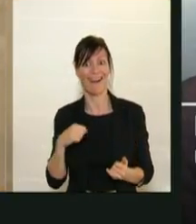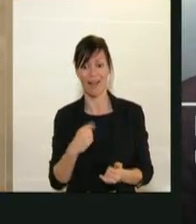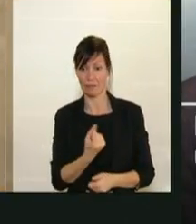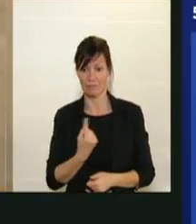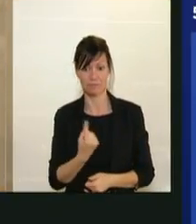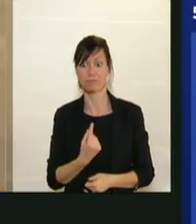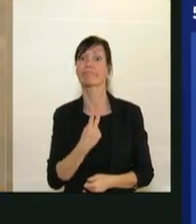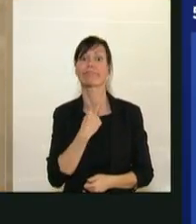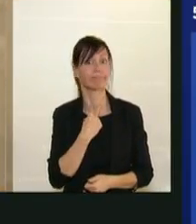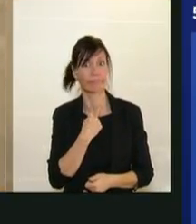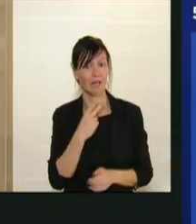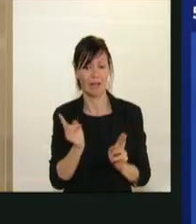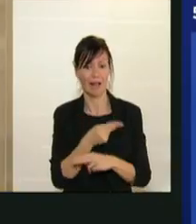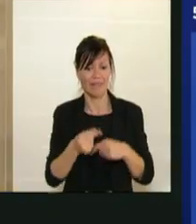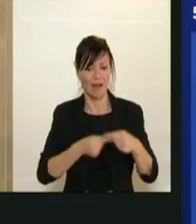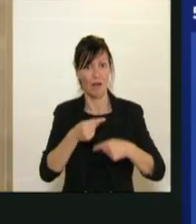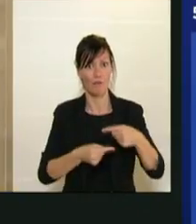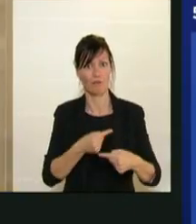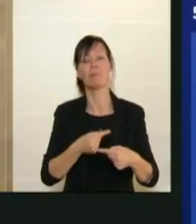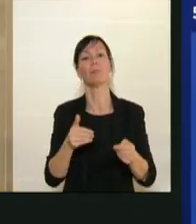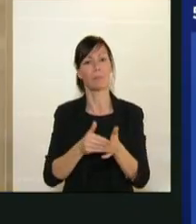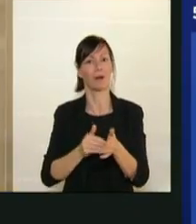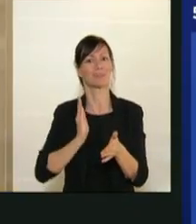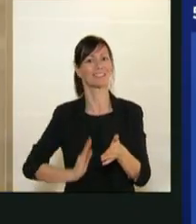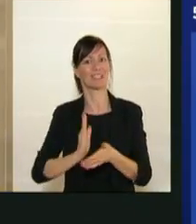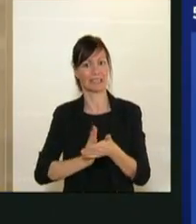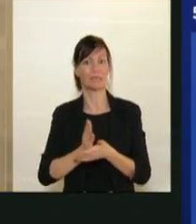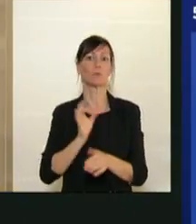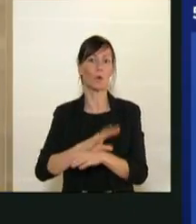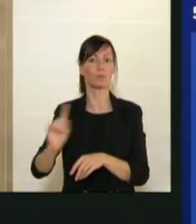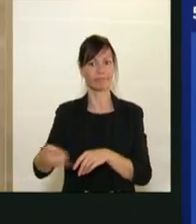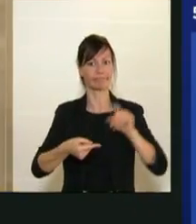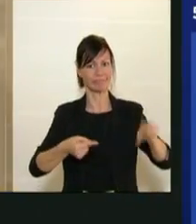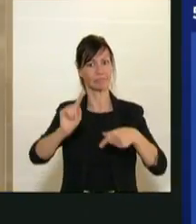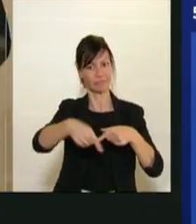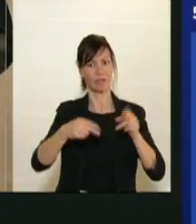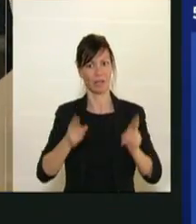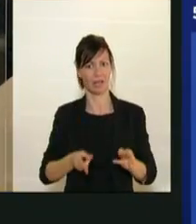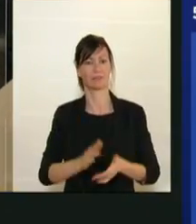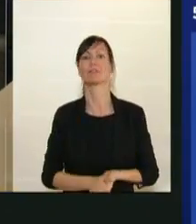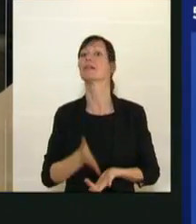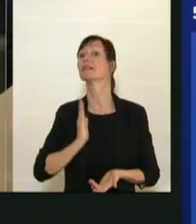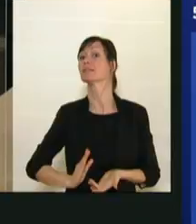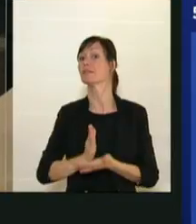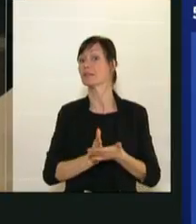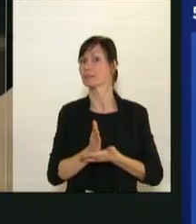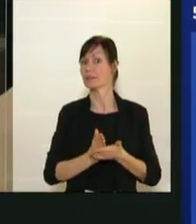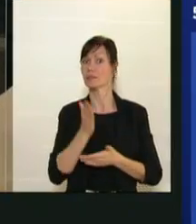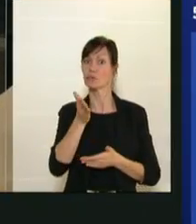wenn es keine Zivildiener zugeteilt kriegt hätten. Umso wichtiger ist, dass der Zivildienst auch zukunftsfit